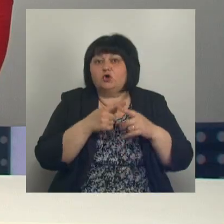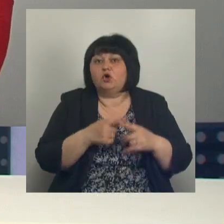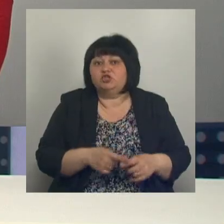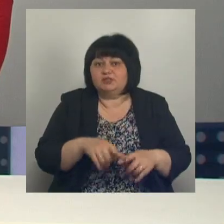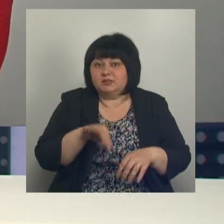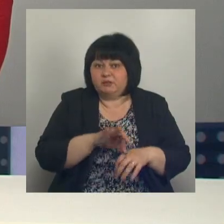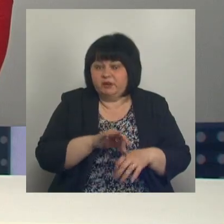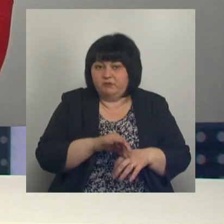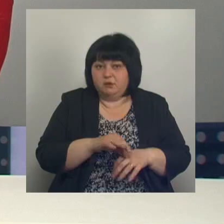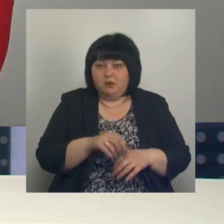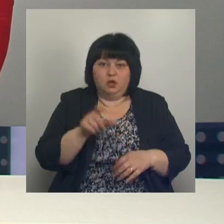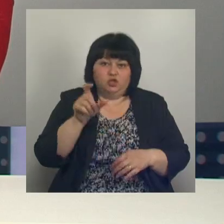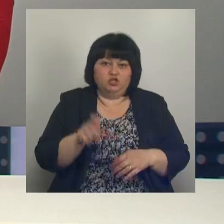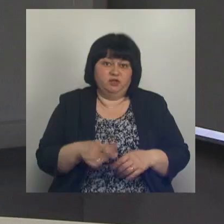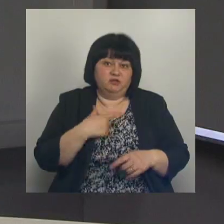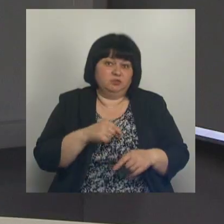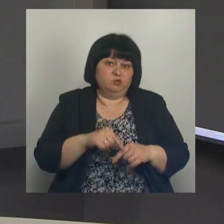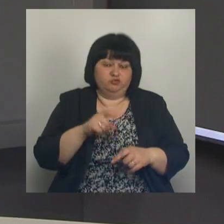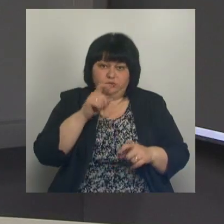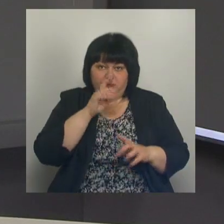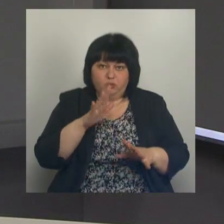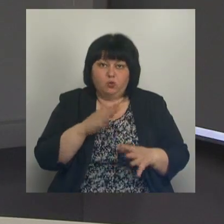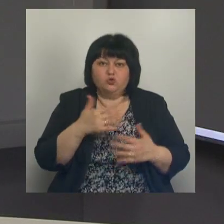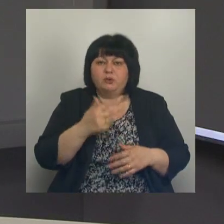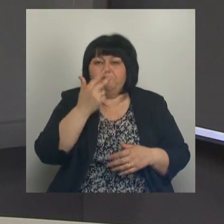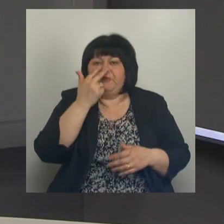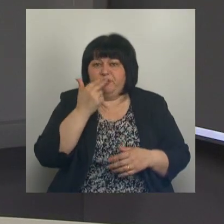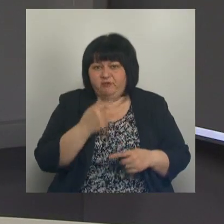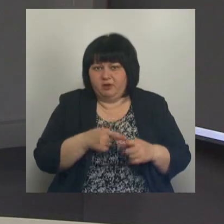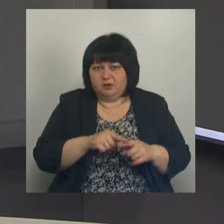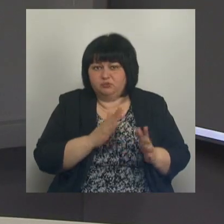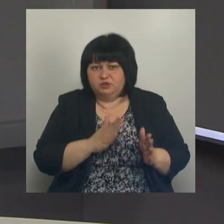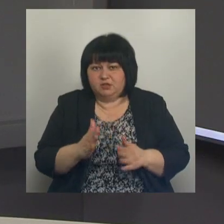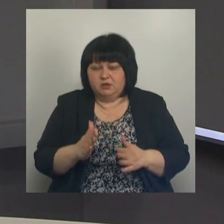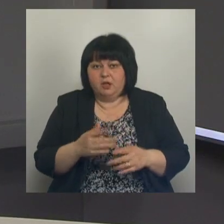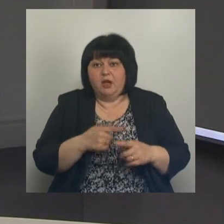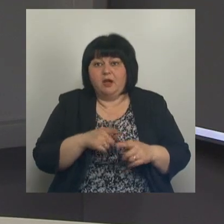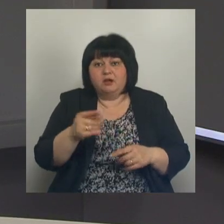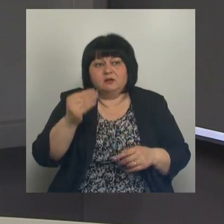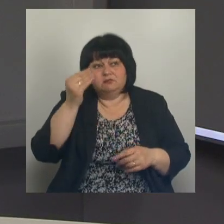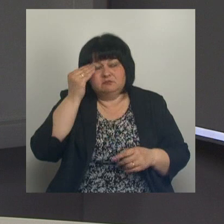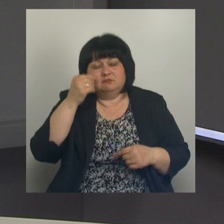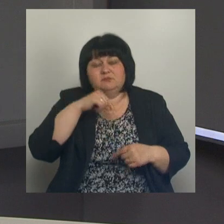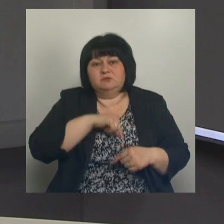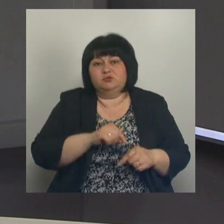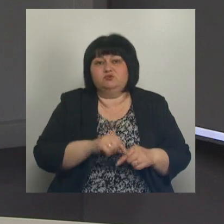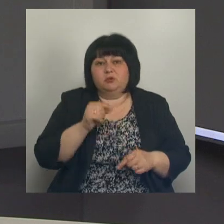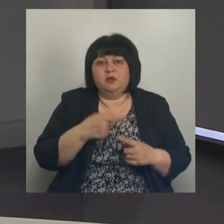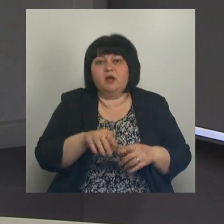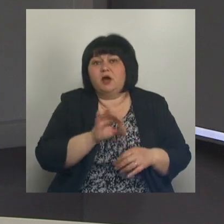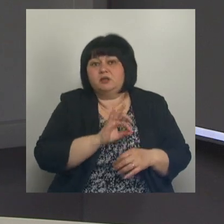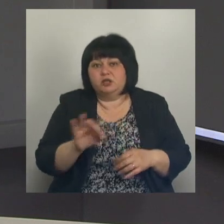заболевание. А человек себя чувствовал неплохо, он привык к этому, да, поэтому вот это субъективное ощущение самочувствия, это отлично.